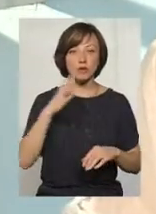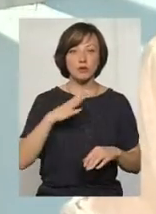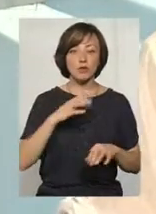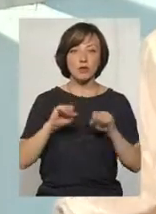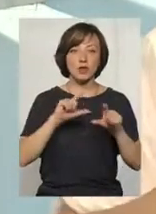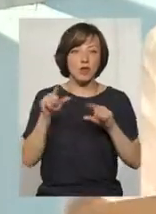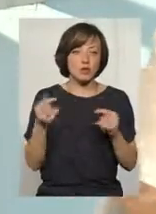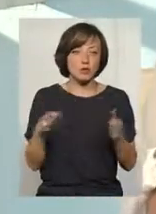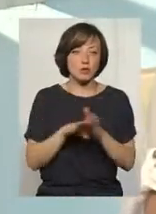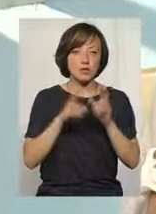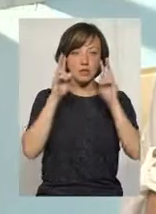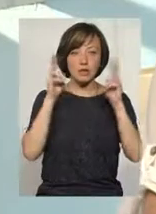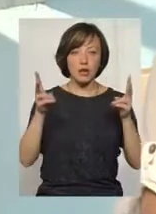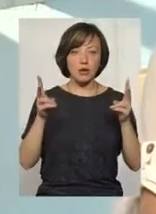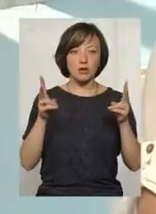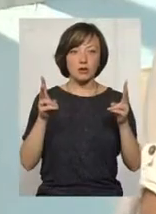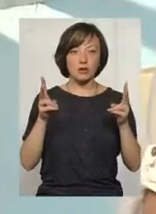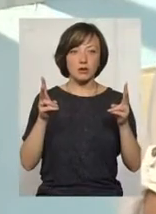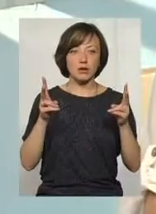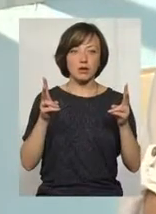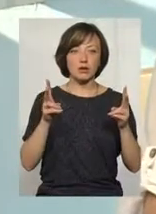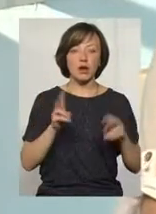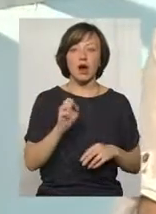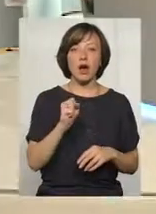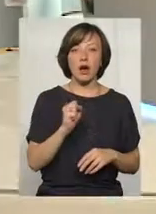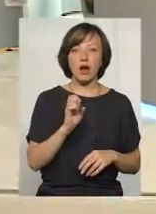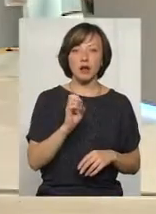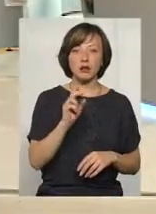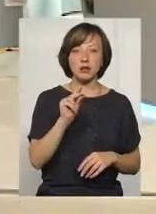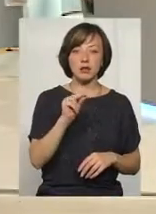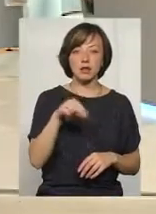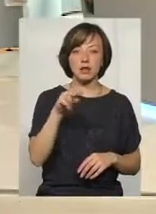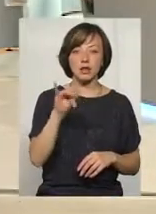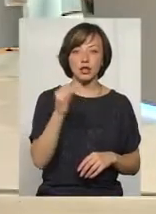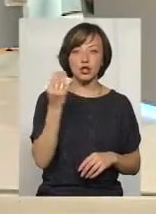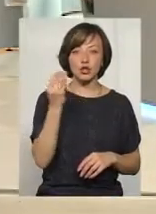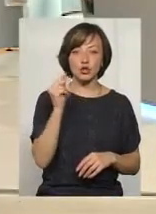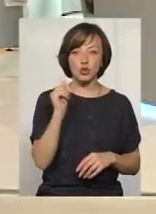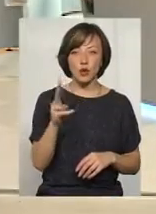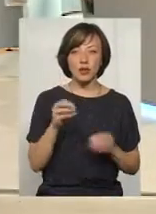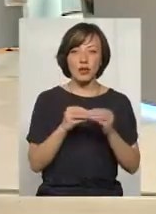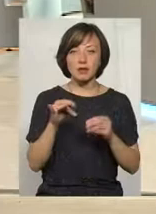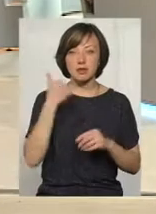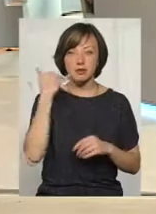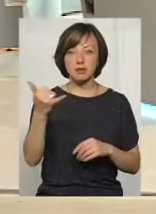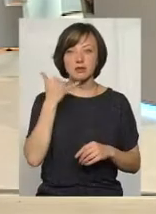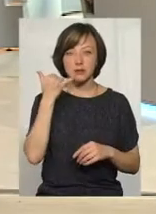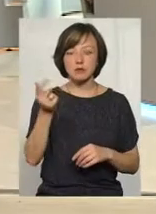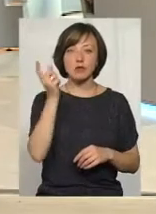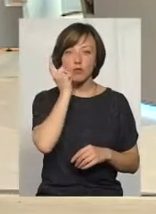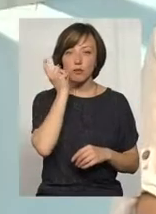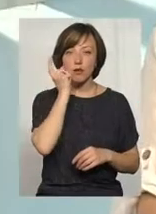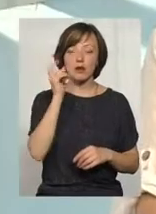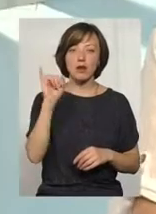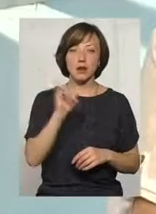відряжені чи відпусті, я не знаю, от, пані Андрій Чукнеоніли. Я десять разів дзвонила, щонайменше, я дзвонила і на мобільний, і